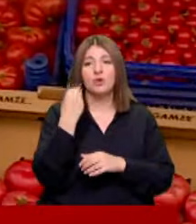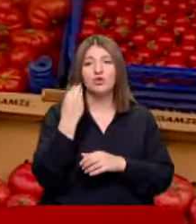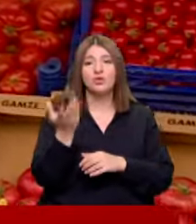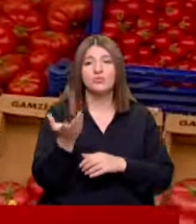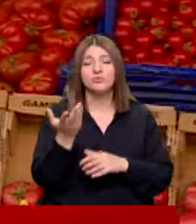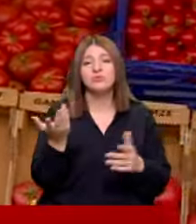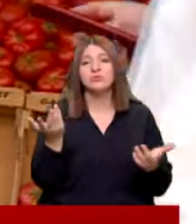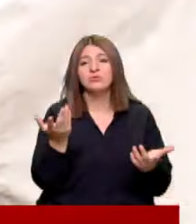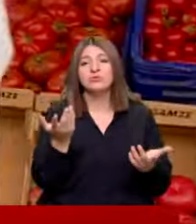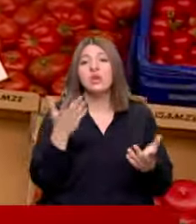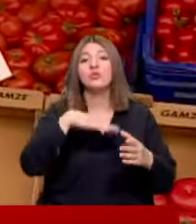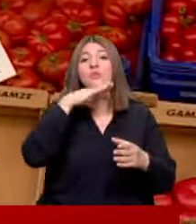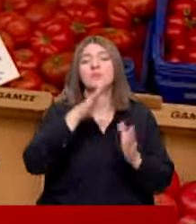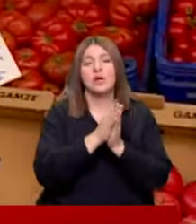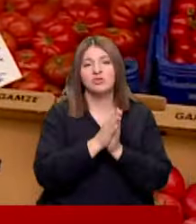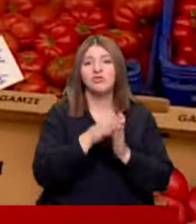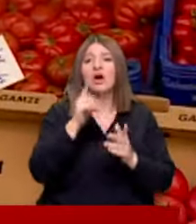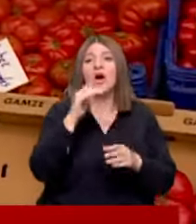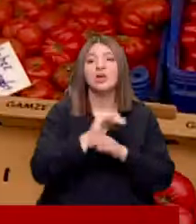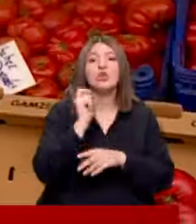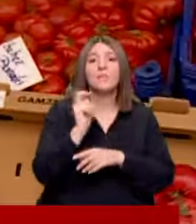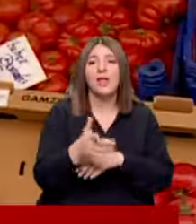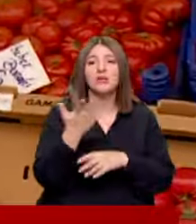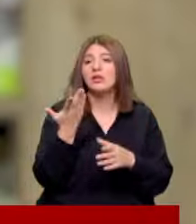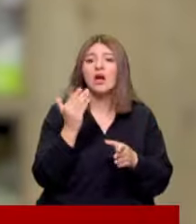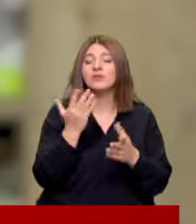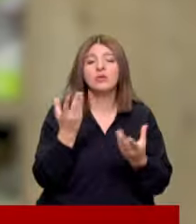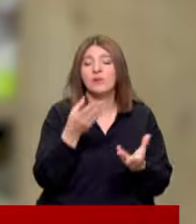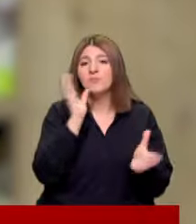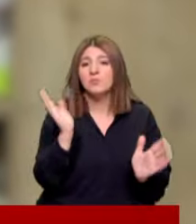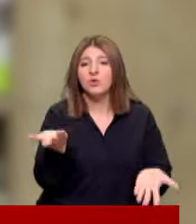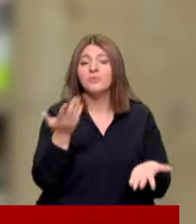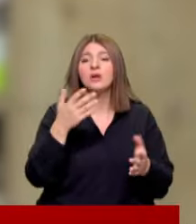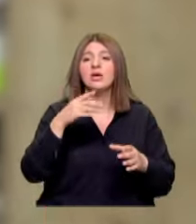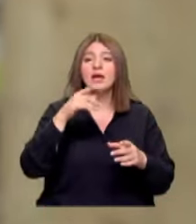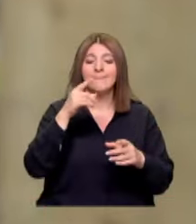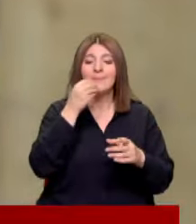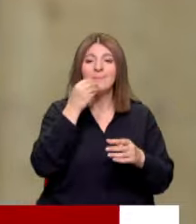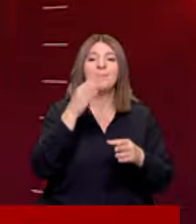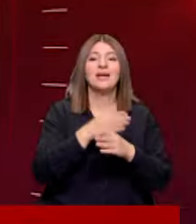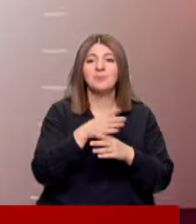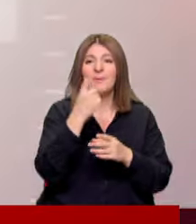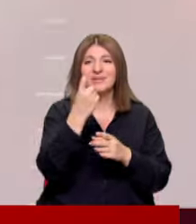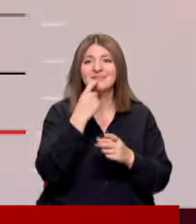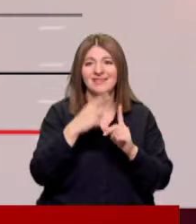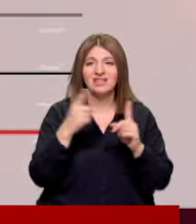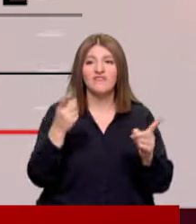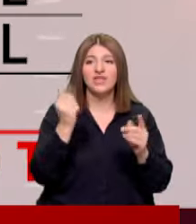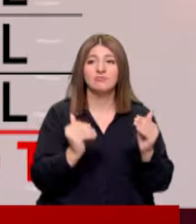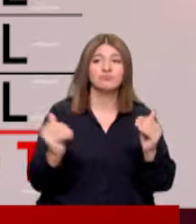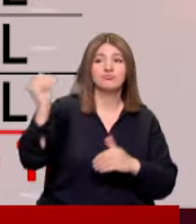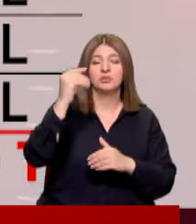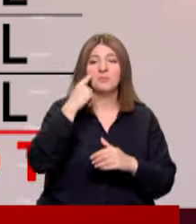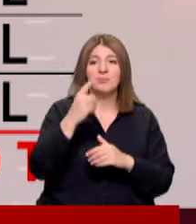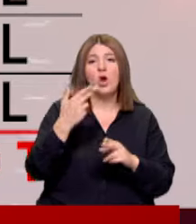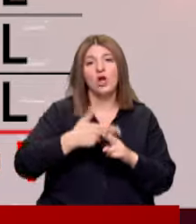Bilmiyorum vallahi Hayat çok pahalı Nasıl olacak bilmiyorum yani Beslenme çantasında yer alan gıda ürünlerinde bir yıldaki fiyat artışına